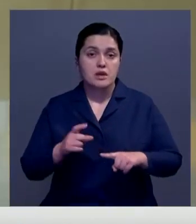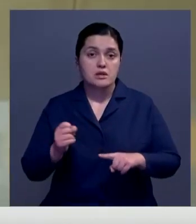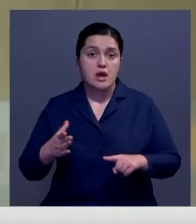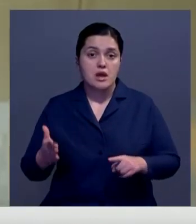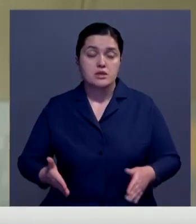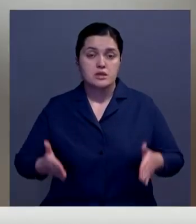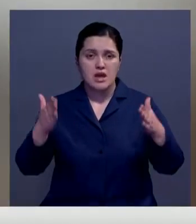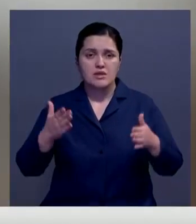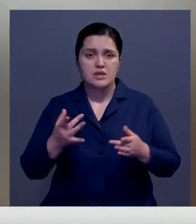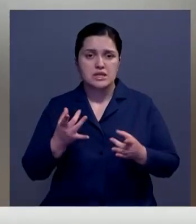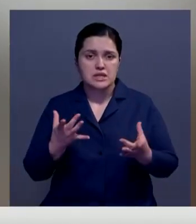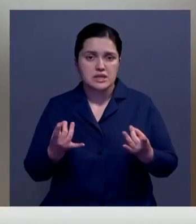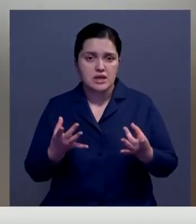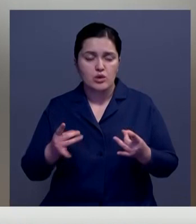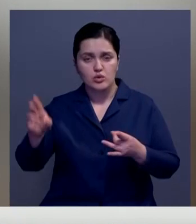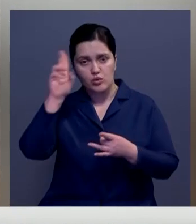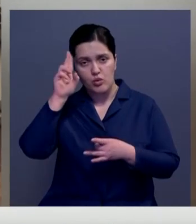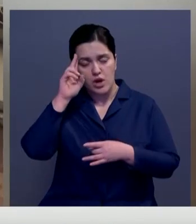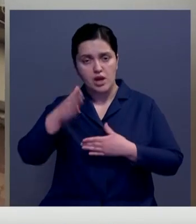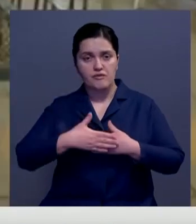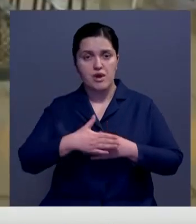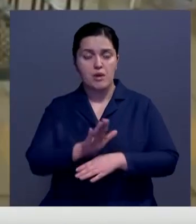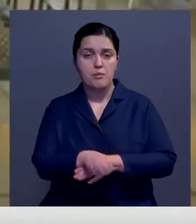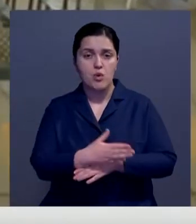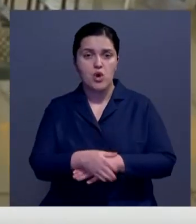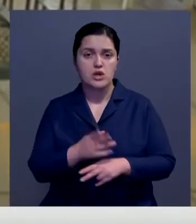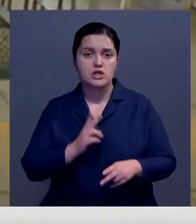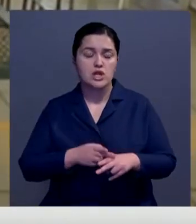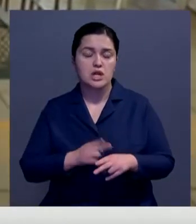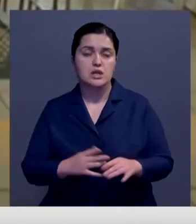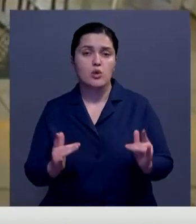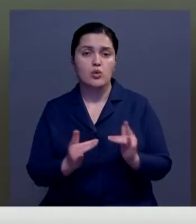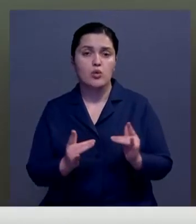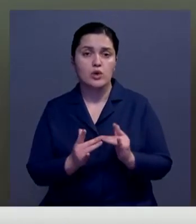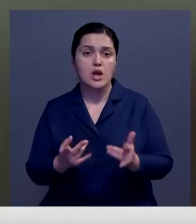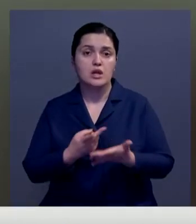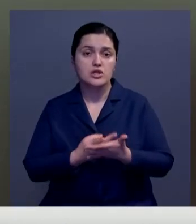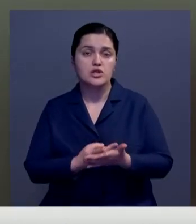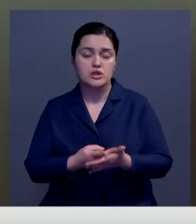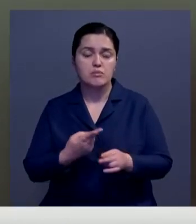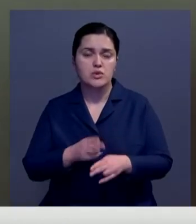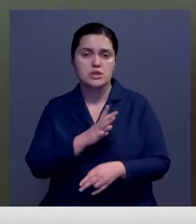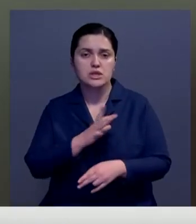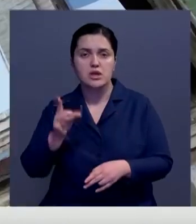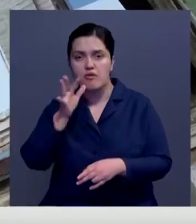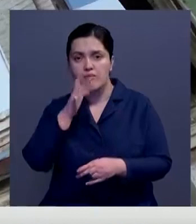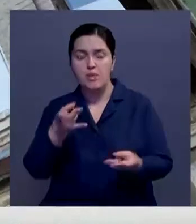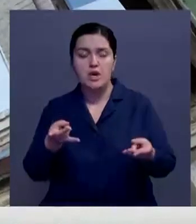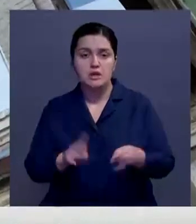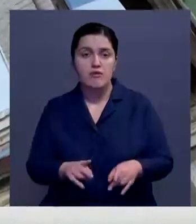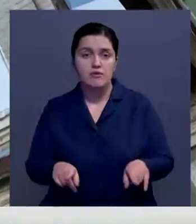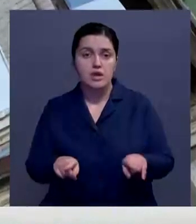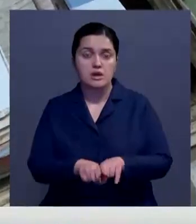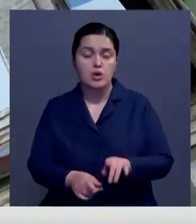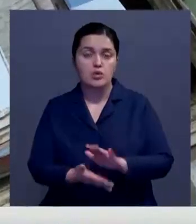образовалась плесень. В туалетах нет дверей. А железные койки, на которых лежат больные, остались еще с советского времени. В таких